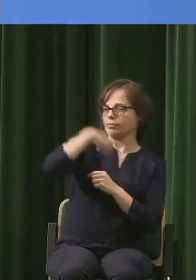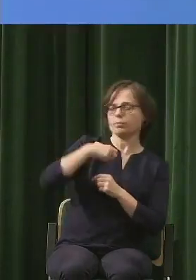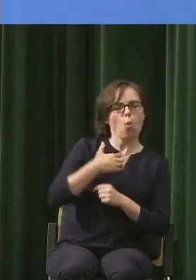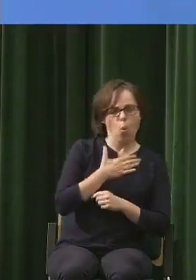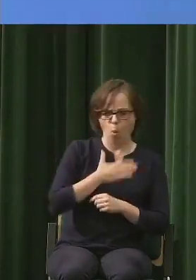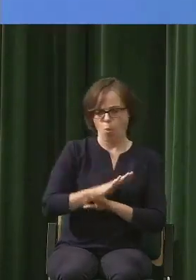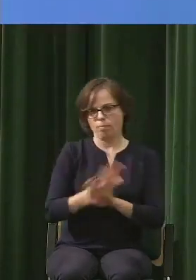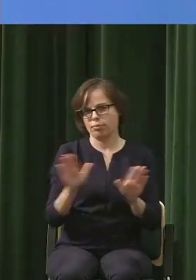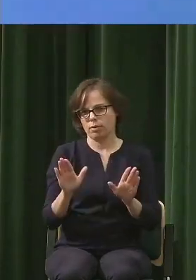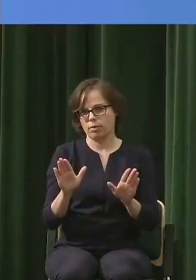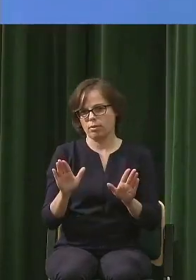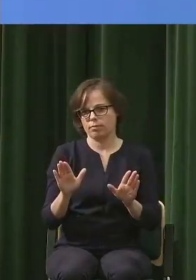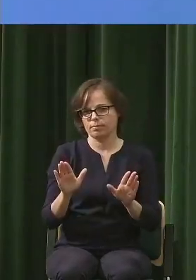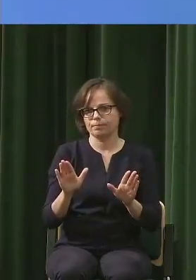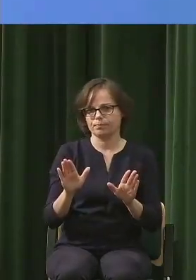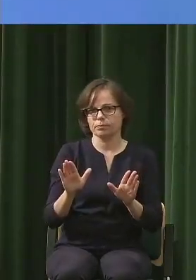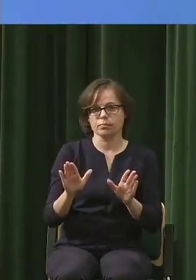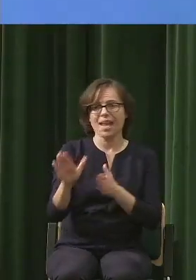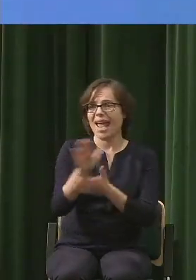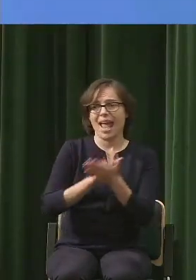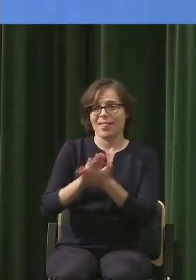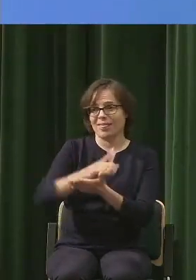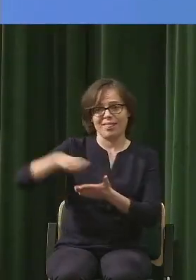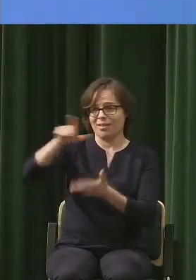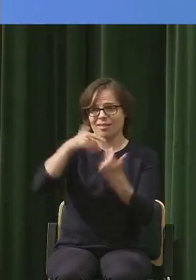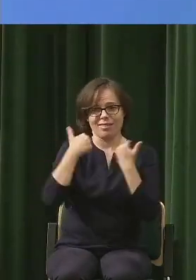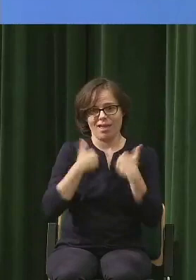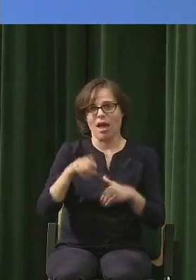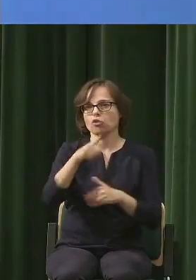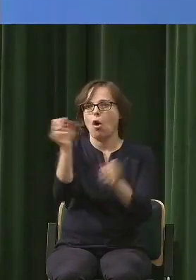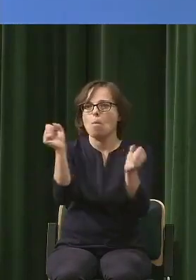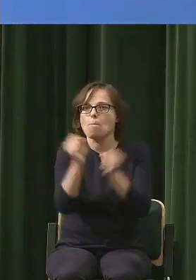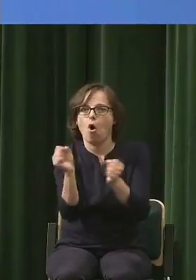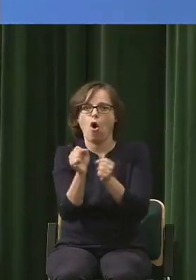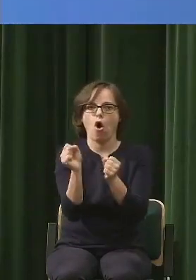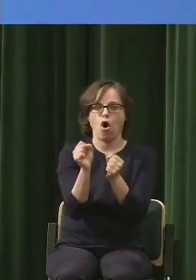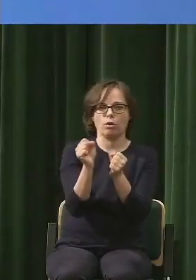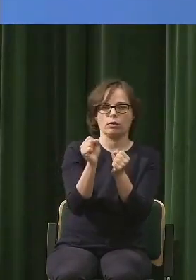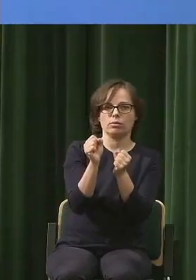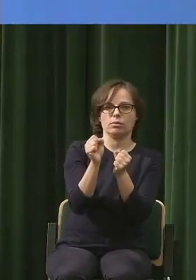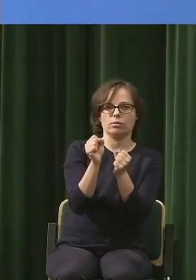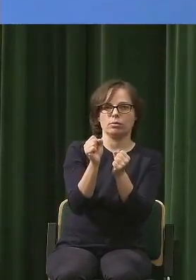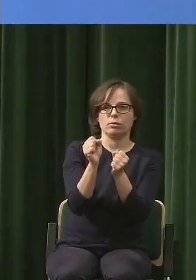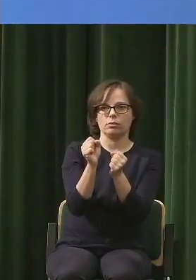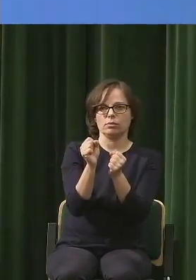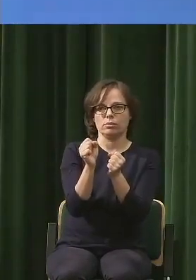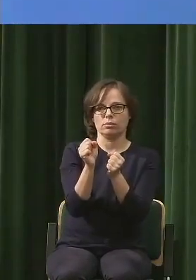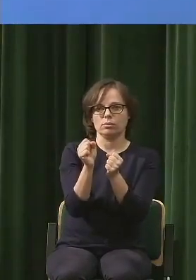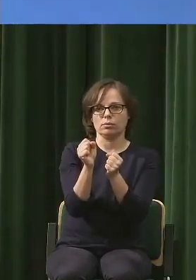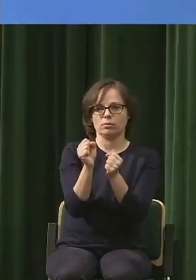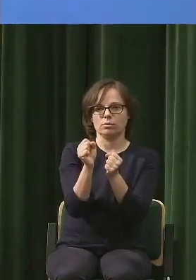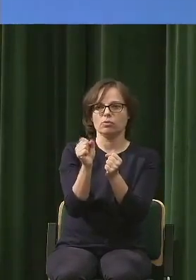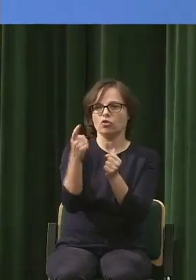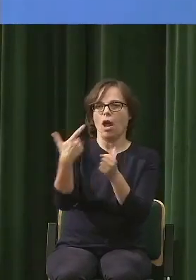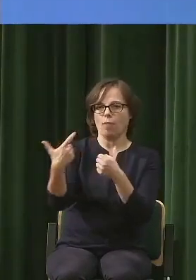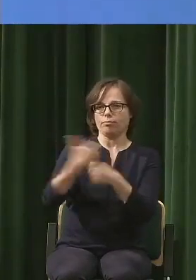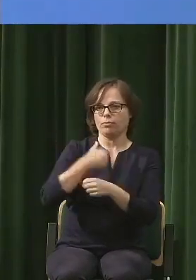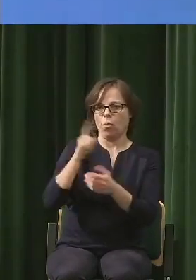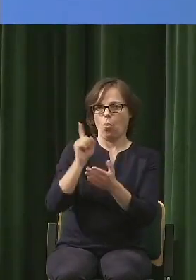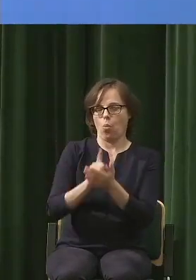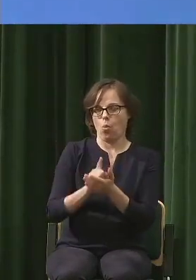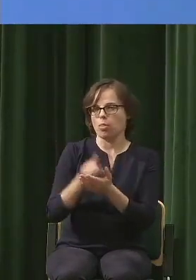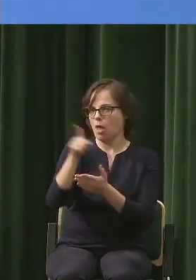Uwielbiam ich. Nikt tego nie chce robić, bo boją się, że coś będzie. Tego bym życzyła wszystkim,